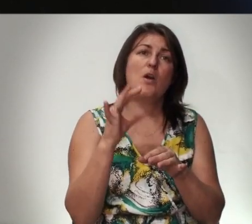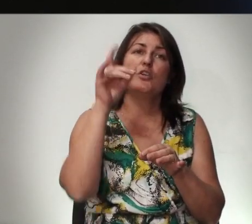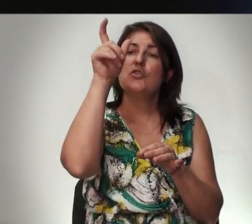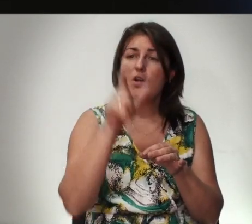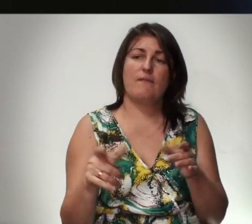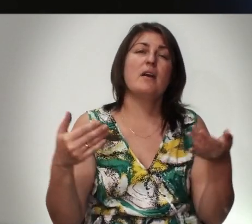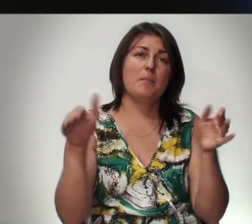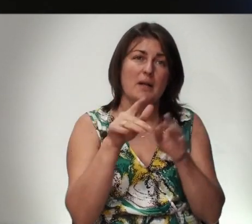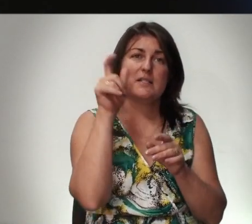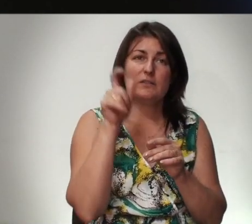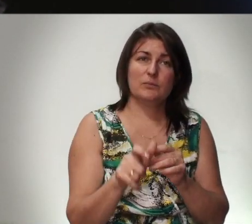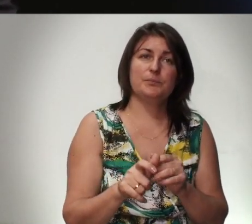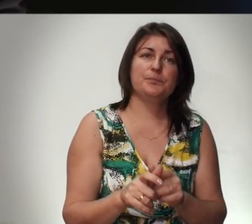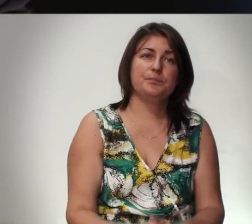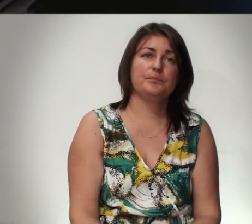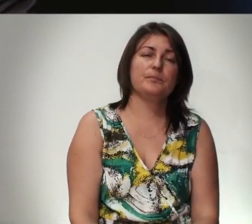Человека Благословил